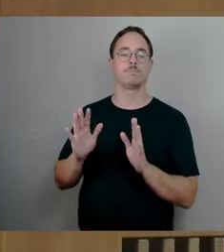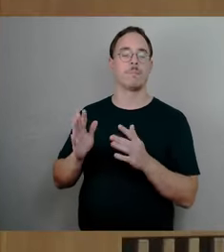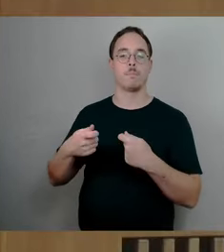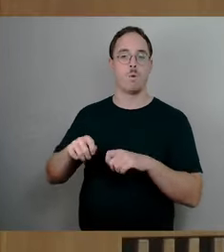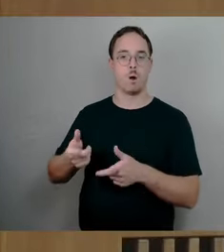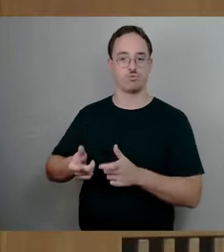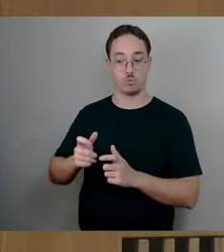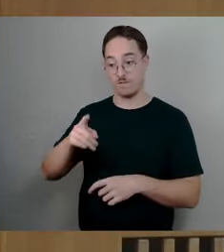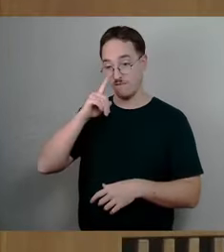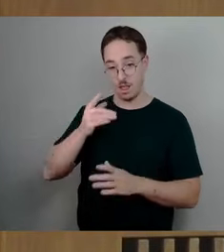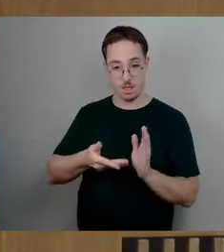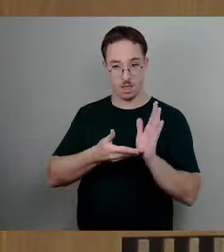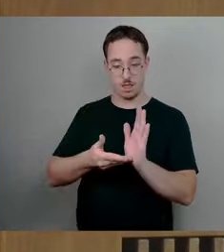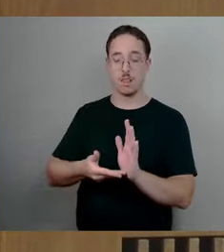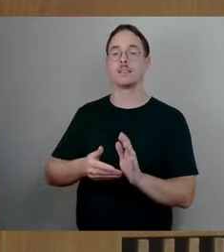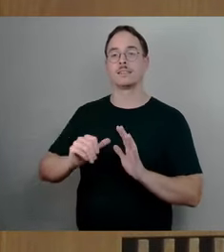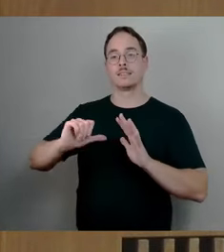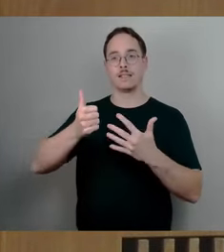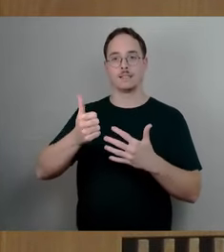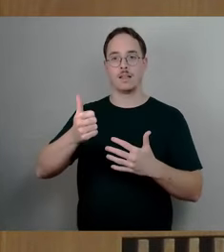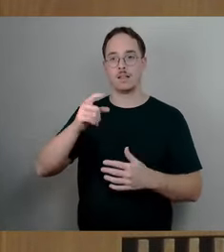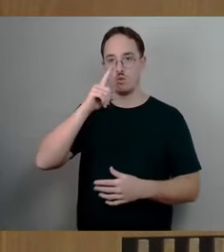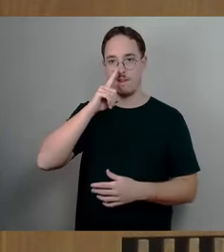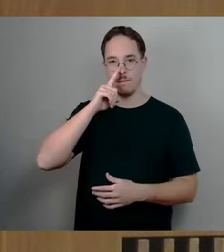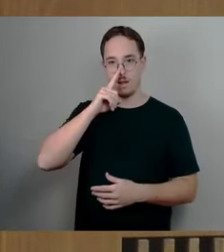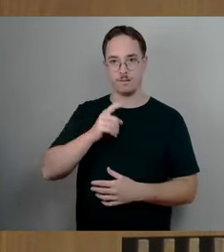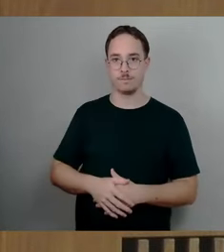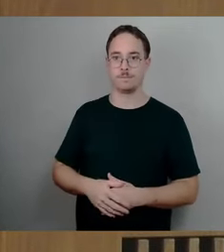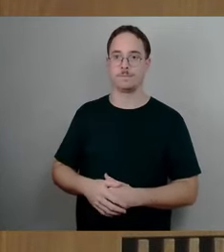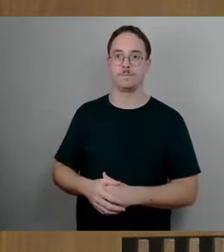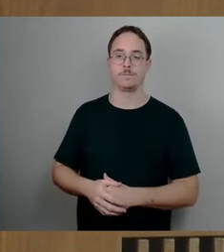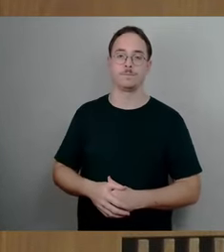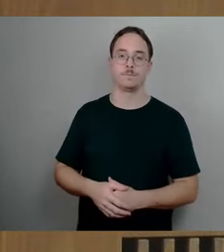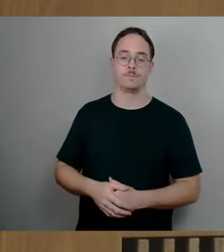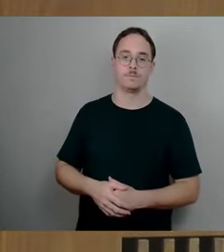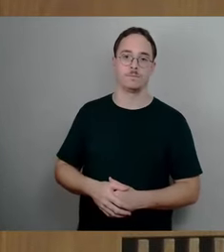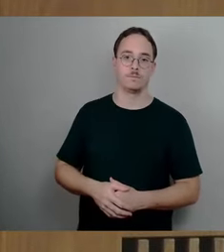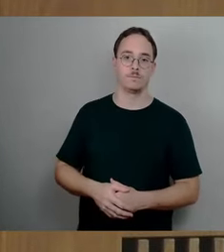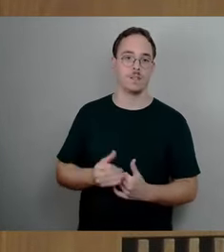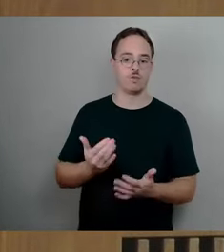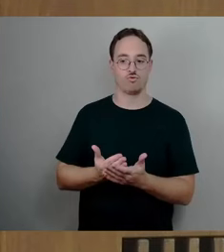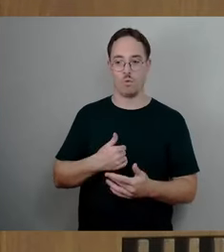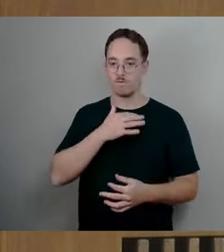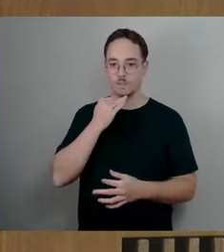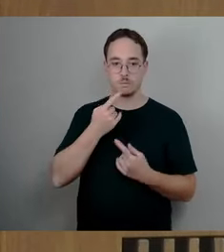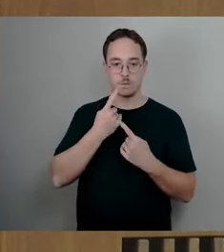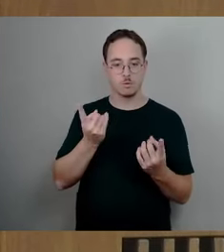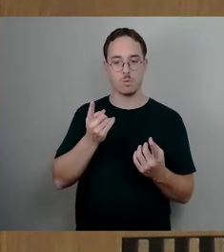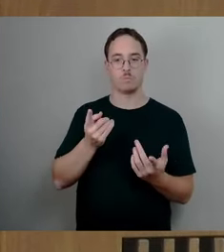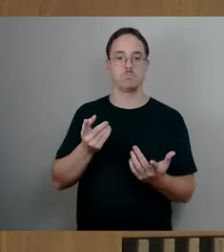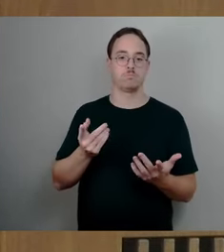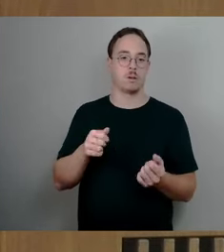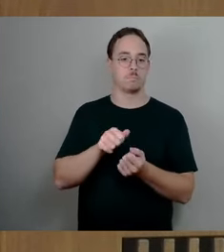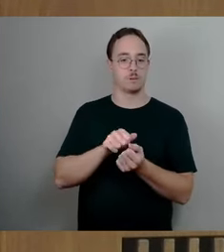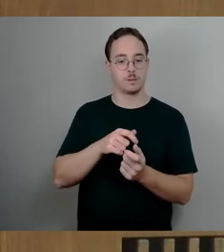Vielen Dank. Letztendlich haben Sie ja vieles gesagt, was auch gestern auch schon der Aussagen der Stadt aus der Presse zu entnehmen war. Das führt mich jetzt